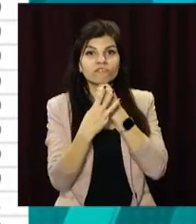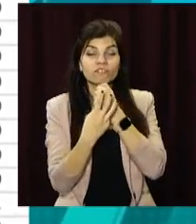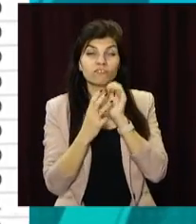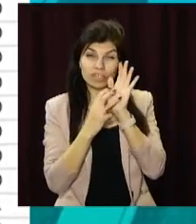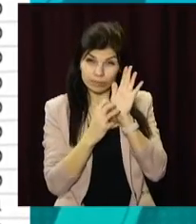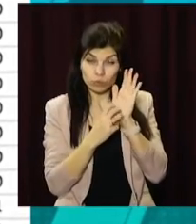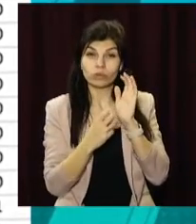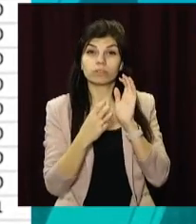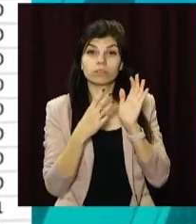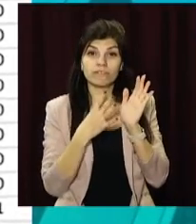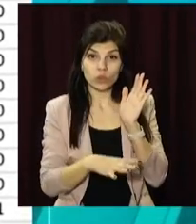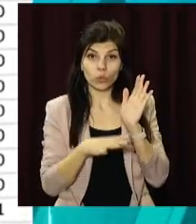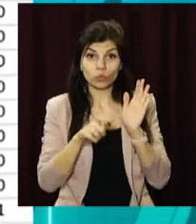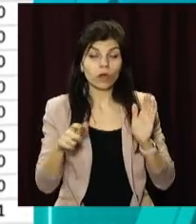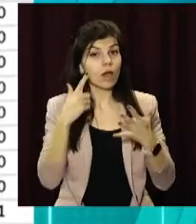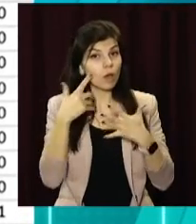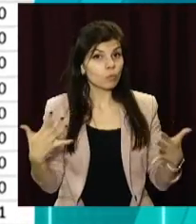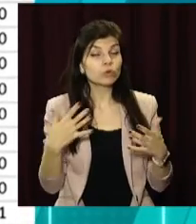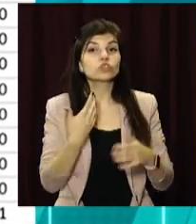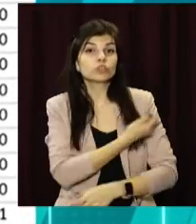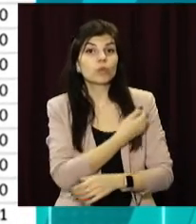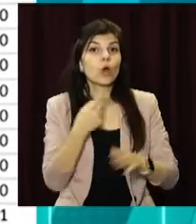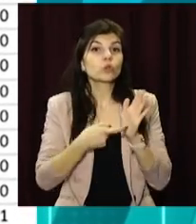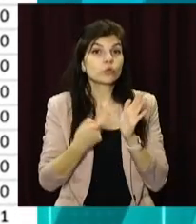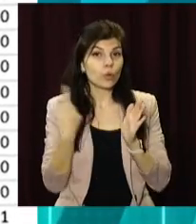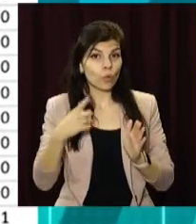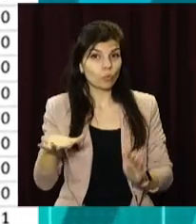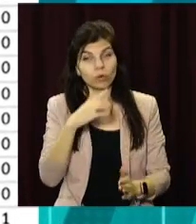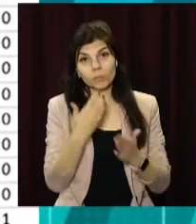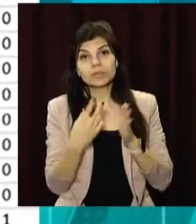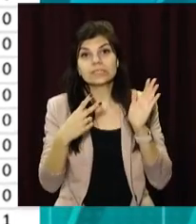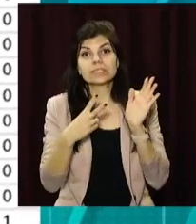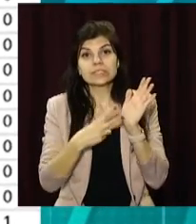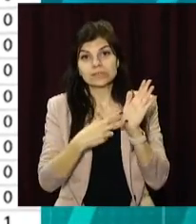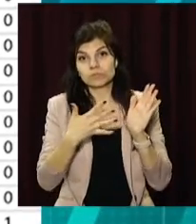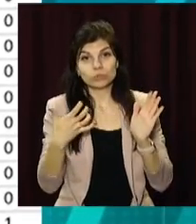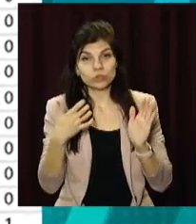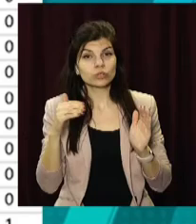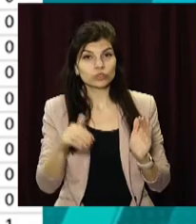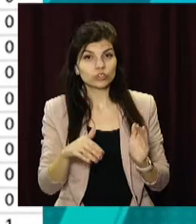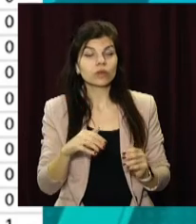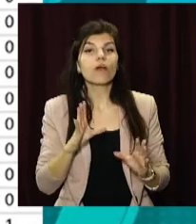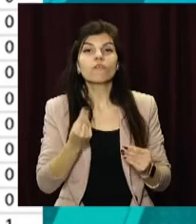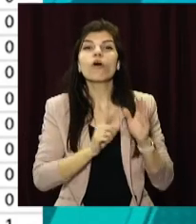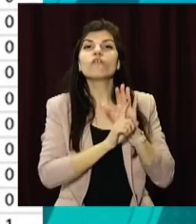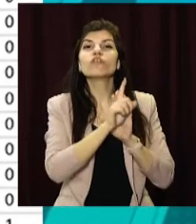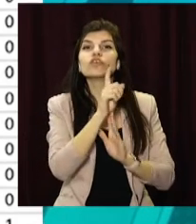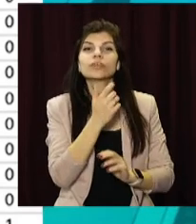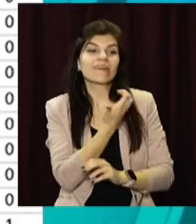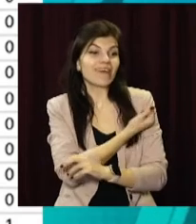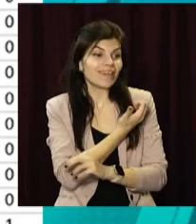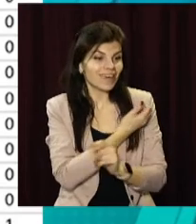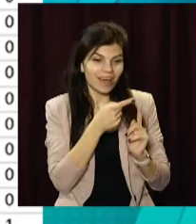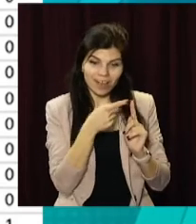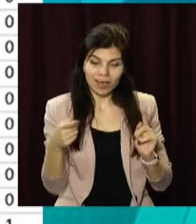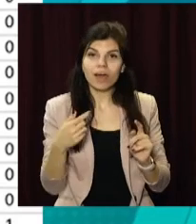період найбільше щеплень зробили в Донецькій області – майже 7,5 тисяч. Загалом, початку вакцинальної кампанії препарат отримали